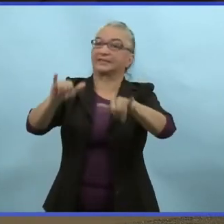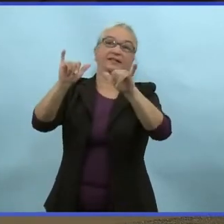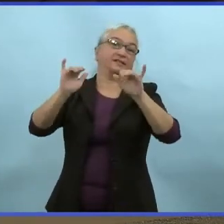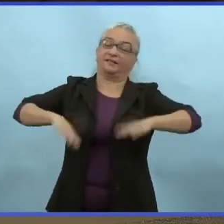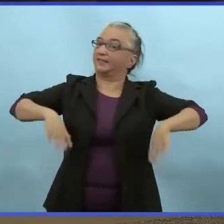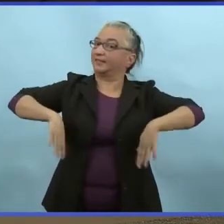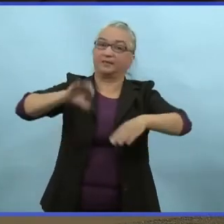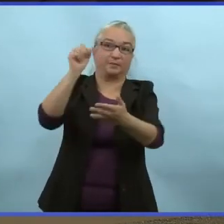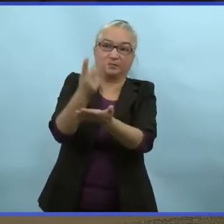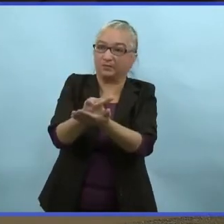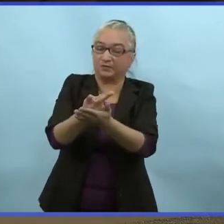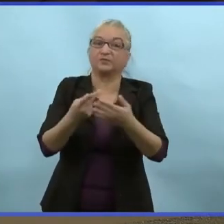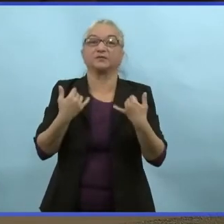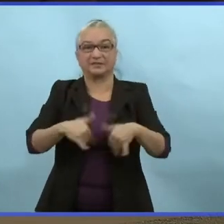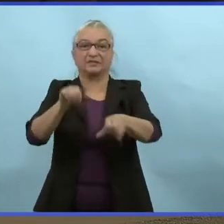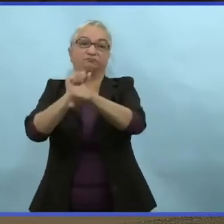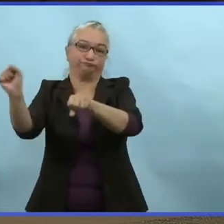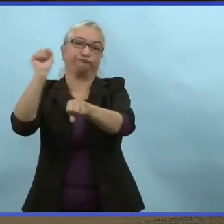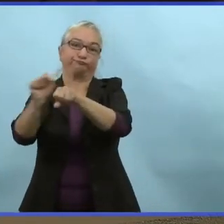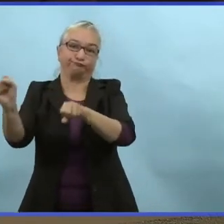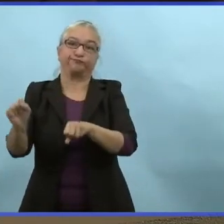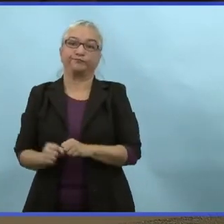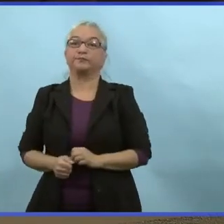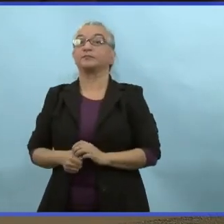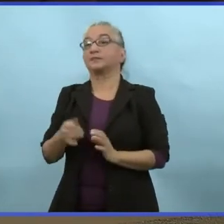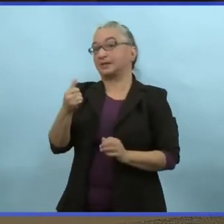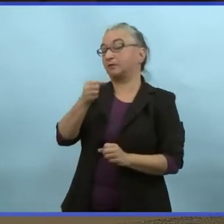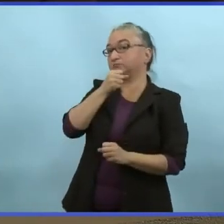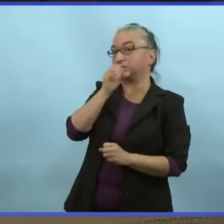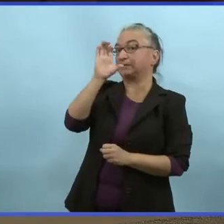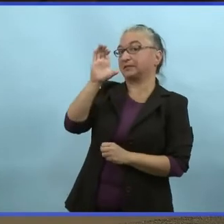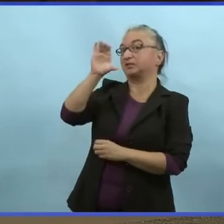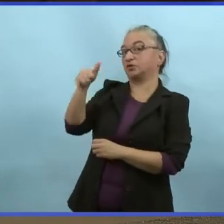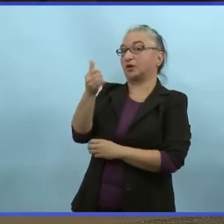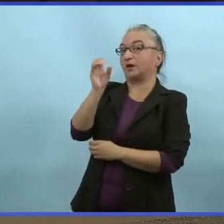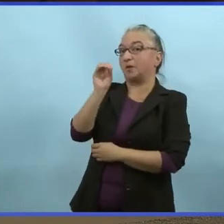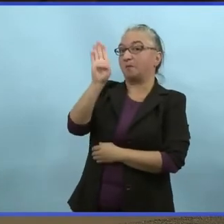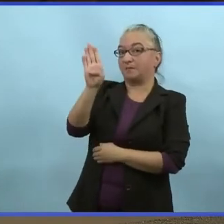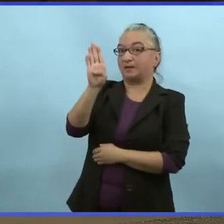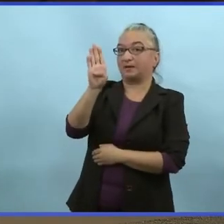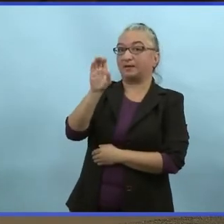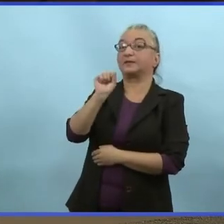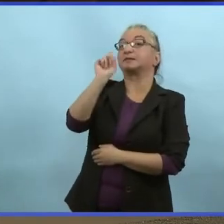scanner. de CGOB Skyler.